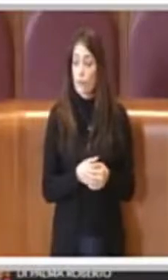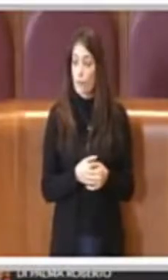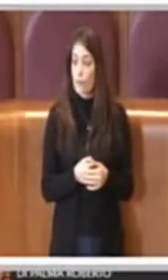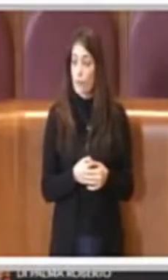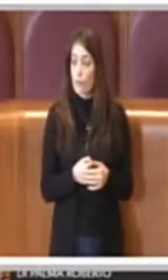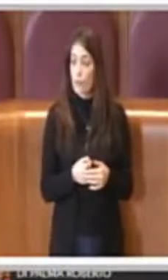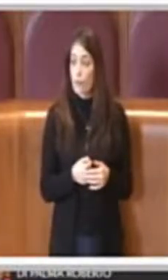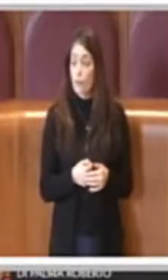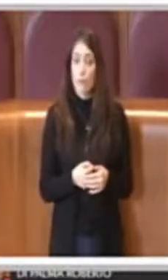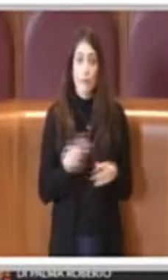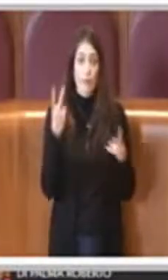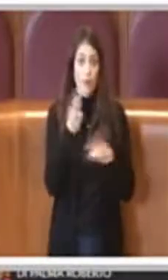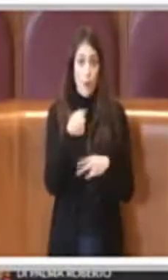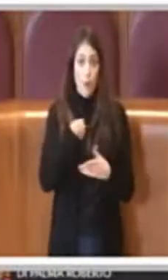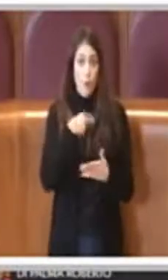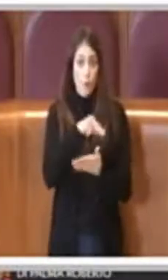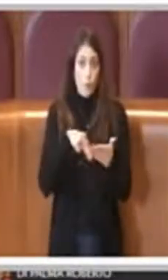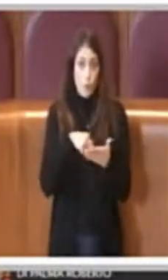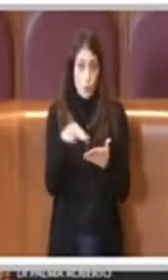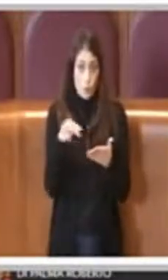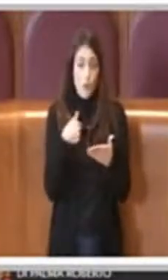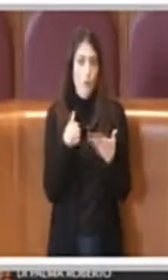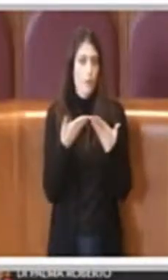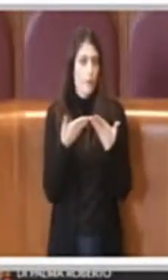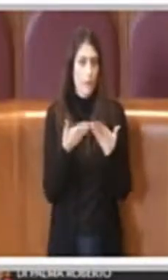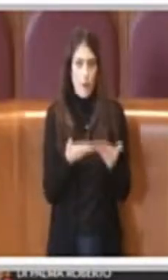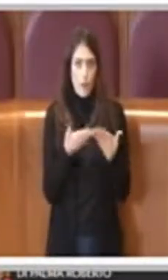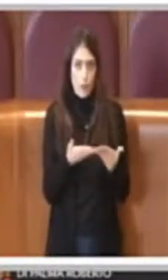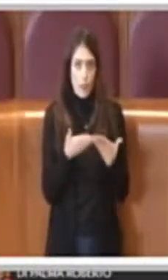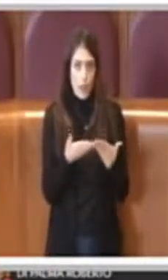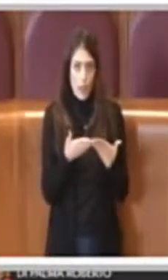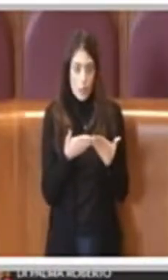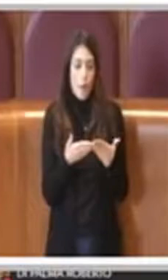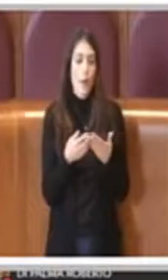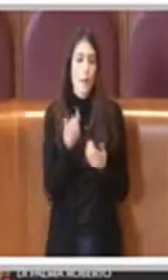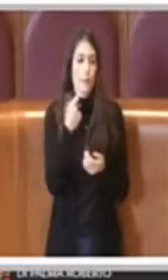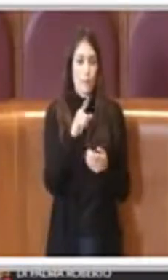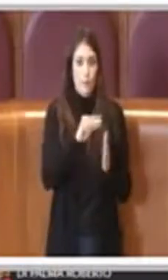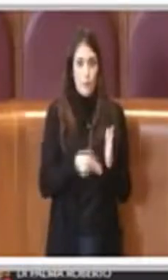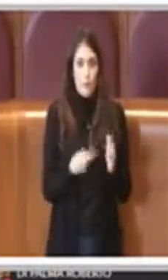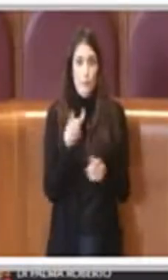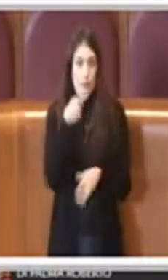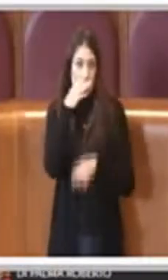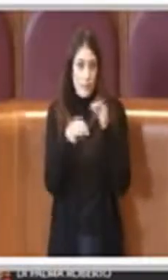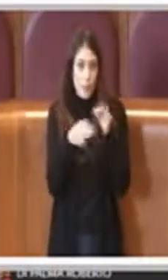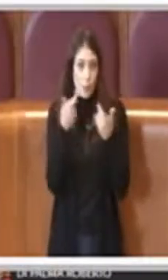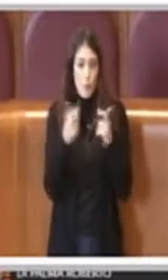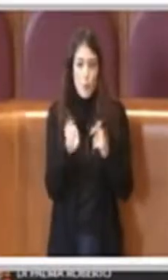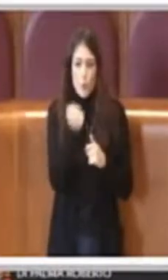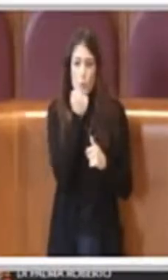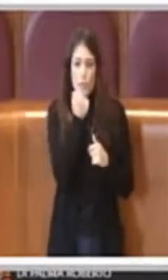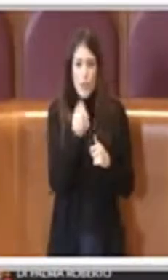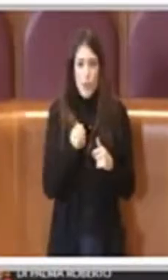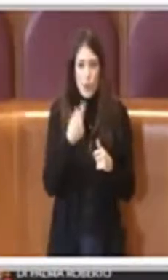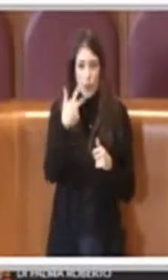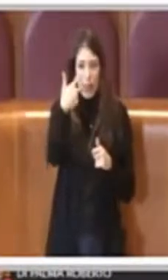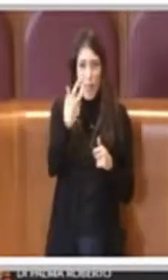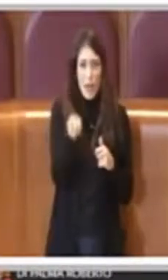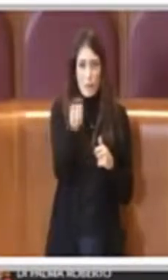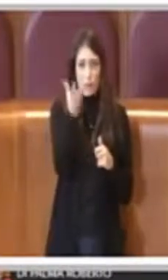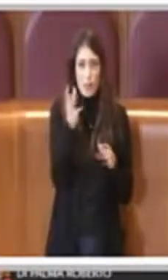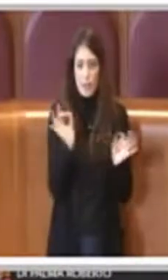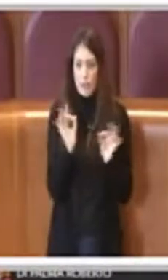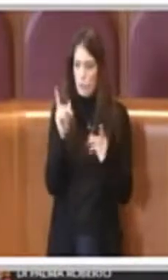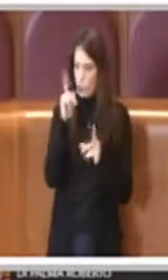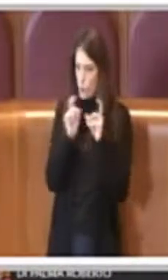Il mio voto è assolutamente favorevole sulla mozione, spiego anche perché... Scusate, non riesco ad attivare la telecamera, perdonate.